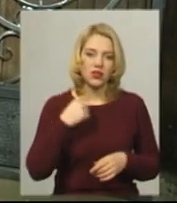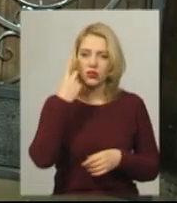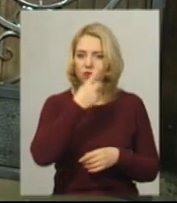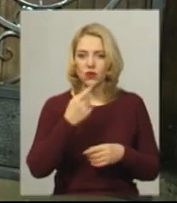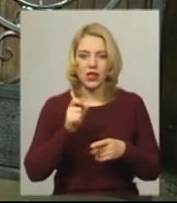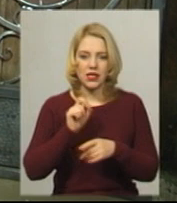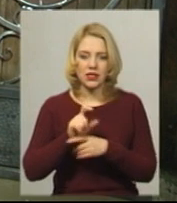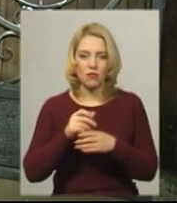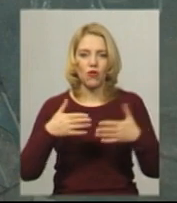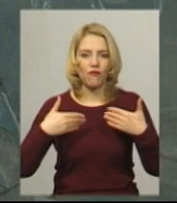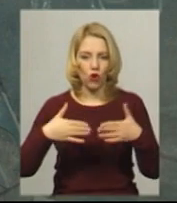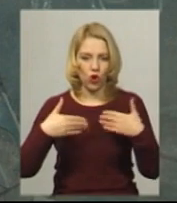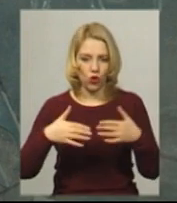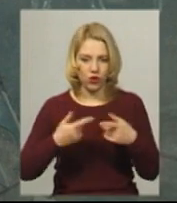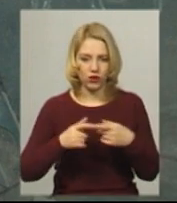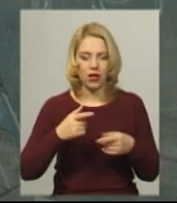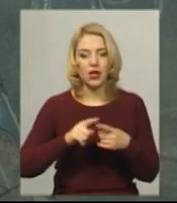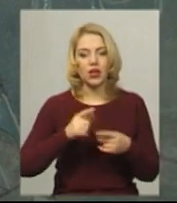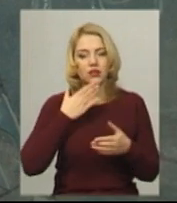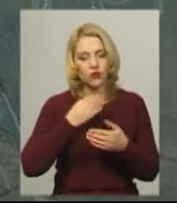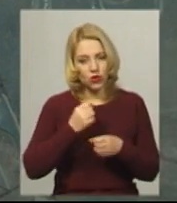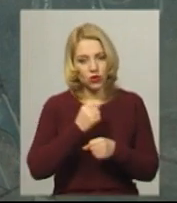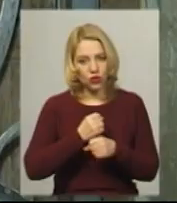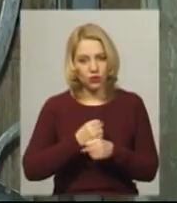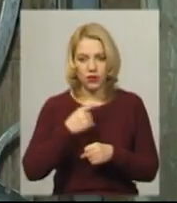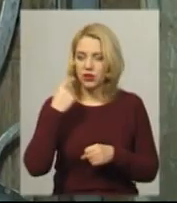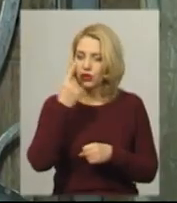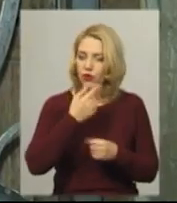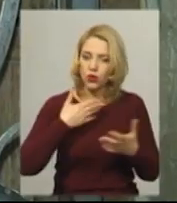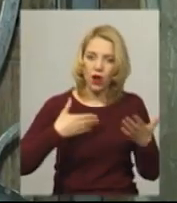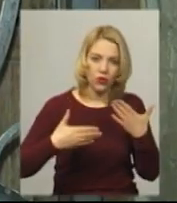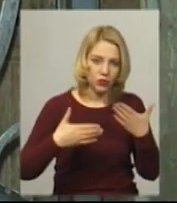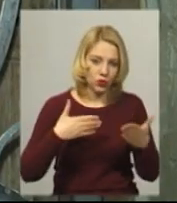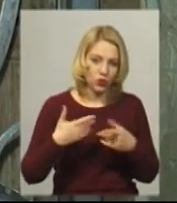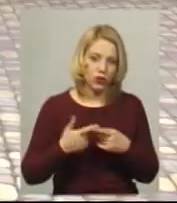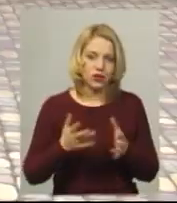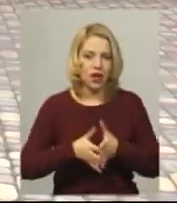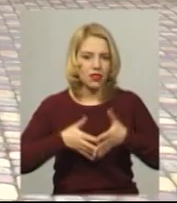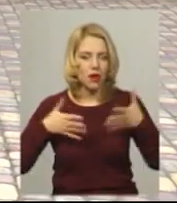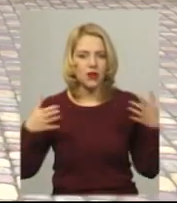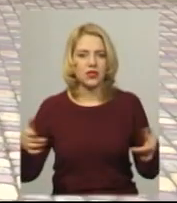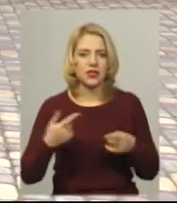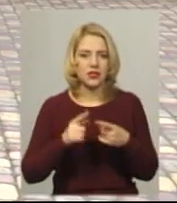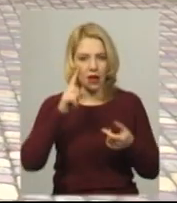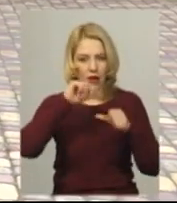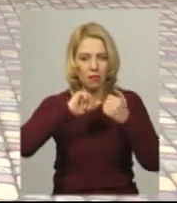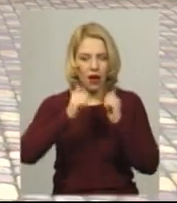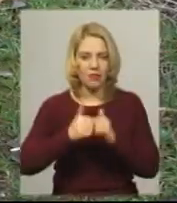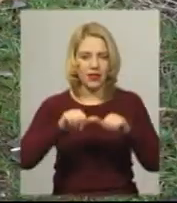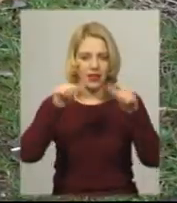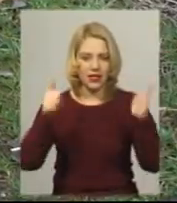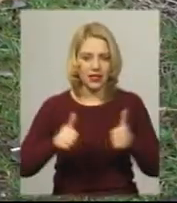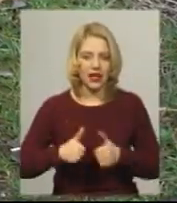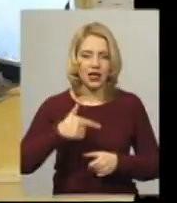замовлення – ворота. До своїх виробів Андрій Кучер підходить індивідуально. Наймасштабніші вироби, які викував Андрій – пам'ятний знак гривні в центрі Летичева,